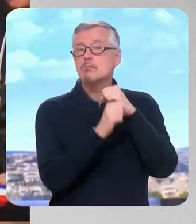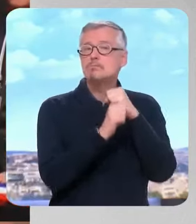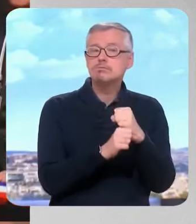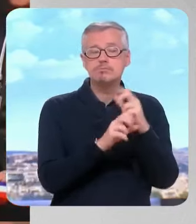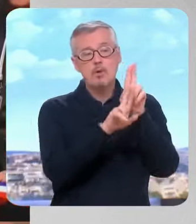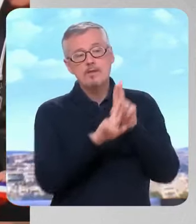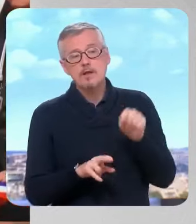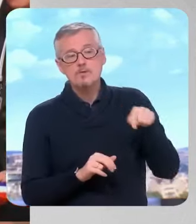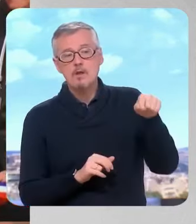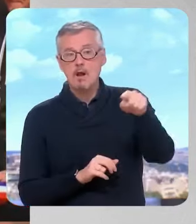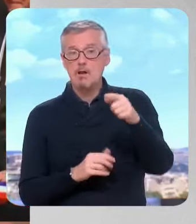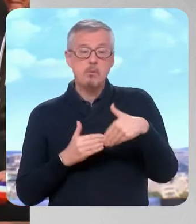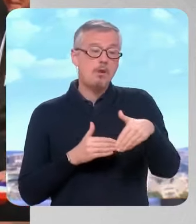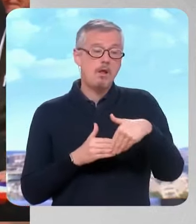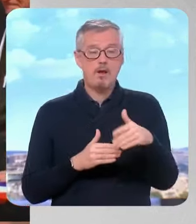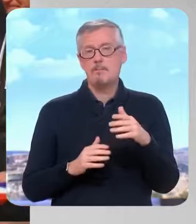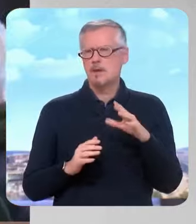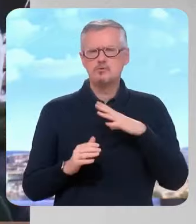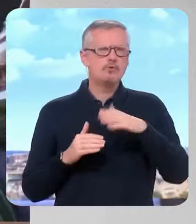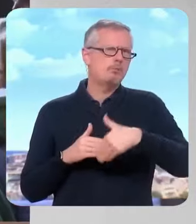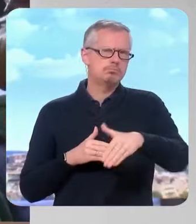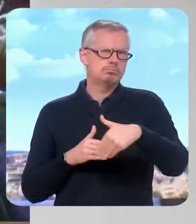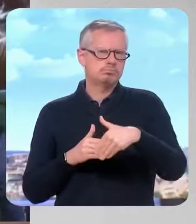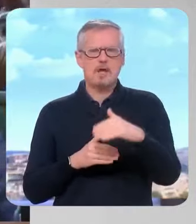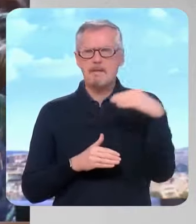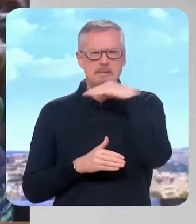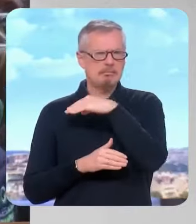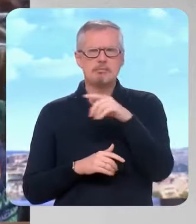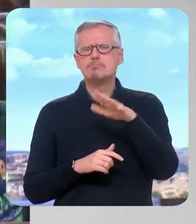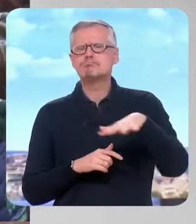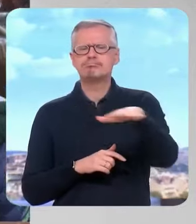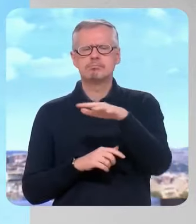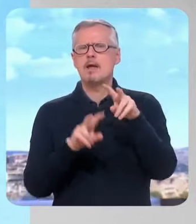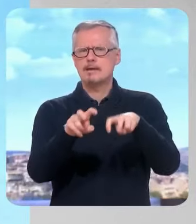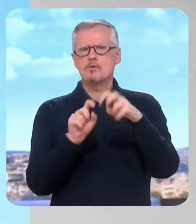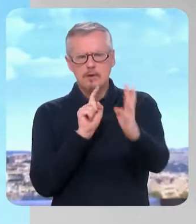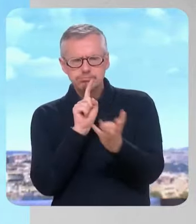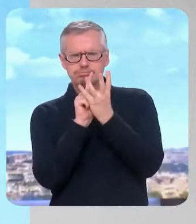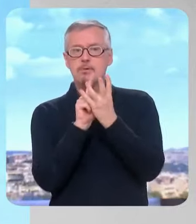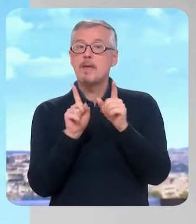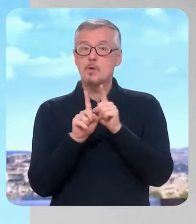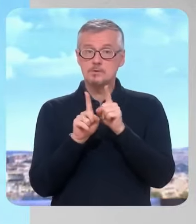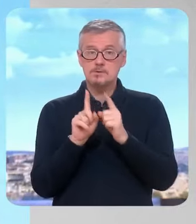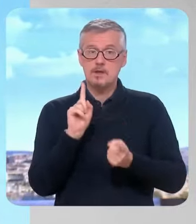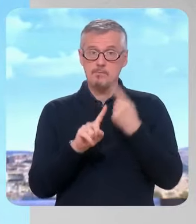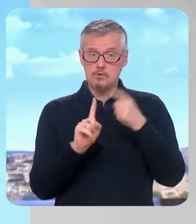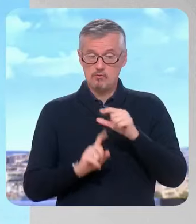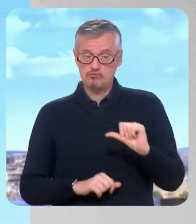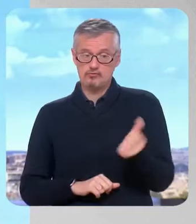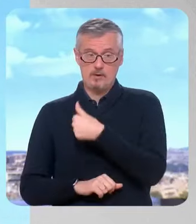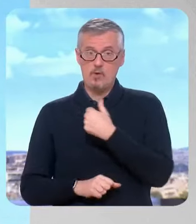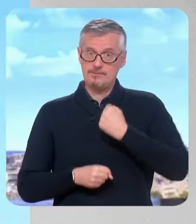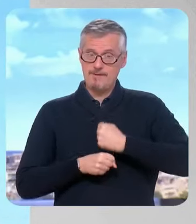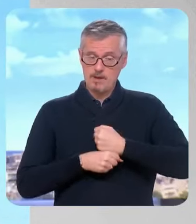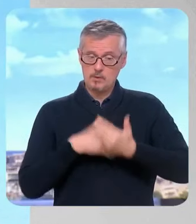prochains ou dans les semaines, mais c'est très rapidement maintenant, il recevra les agriculteurs. L'idée aussi, c'était que nous continuions, chacun étant dans sa tâche, nous